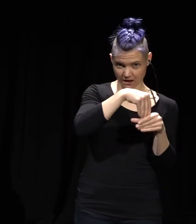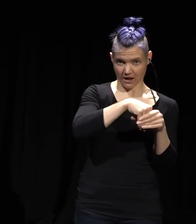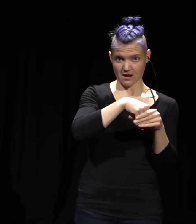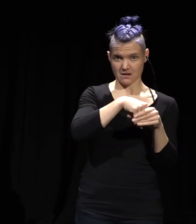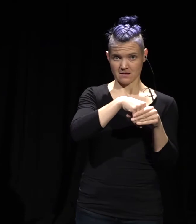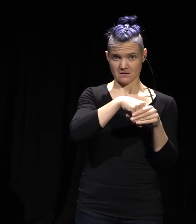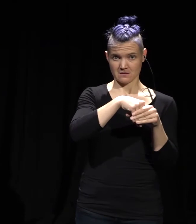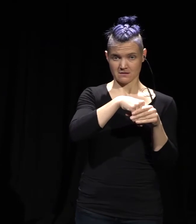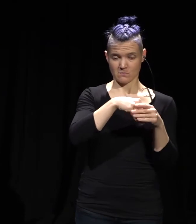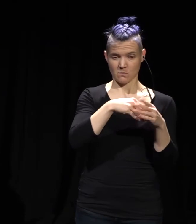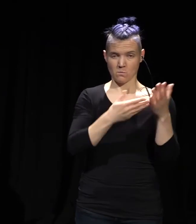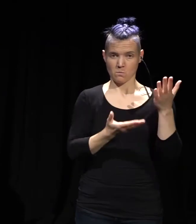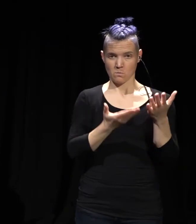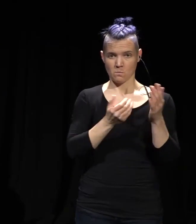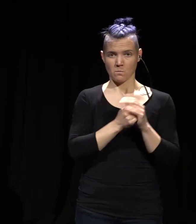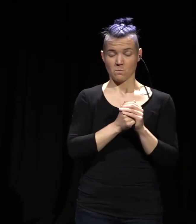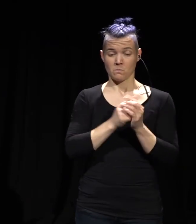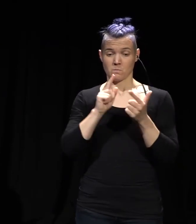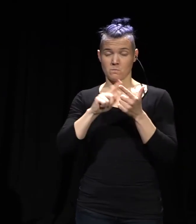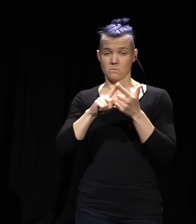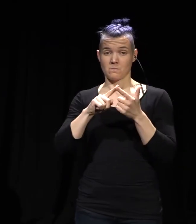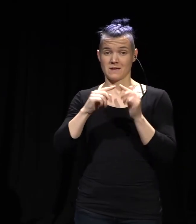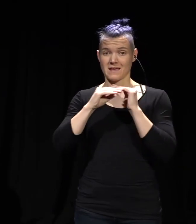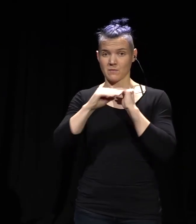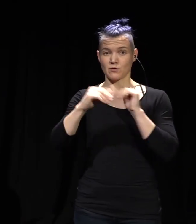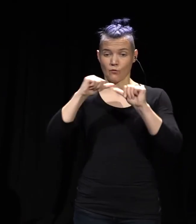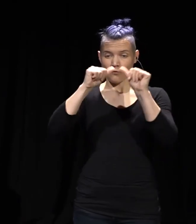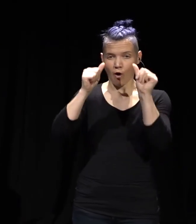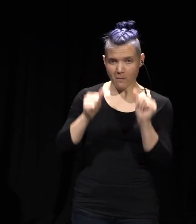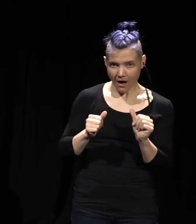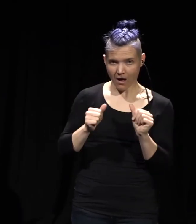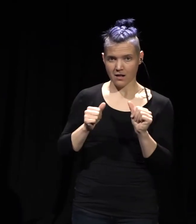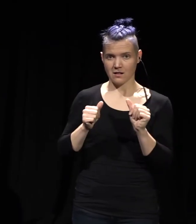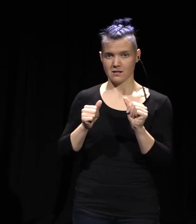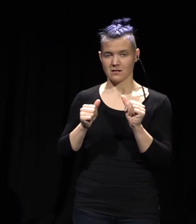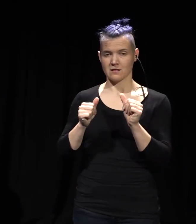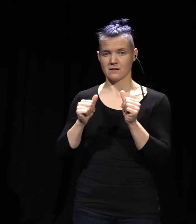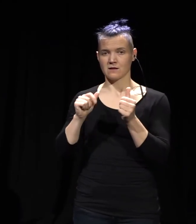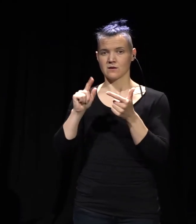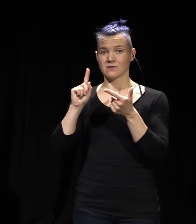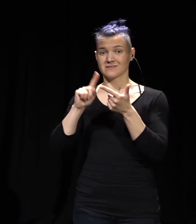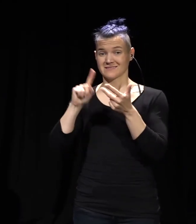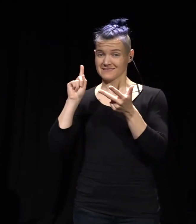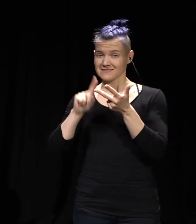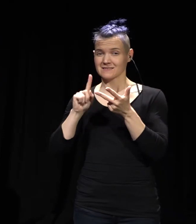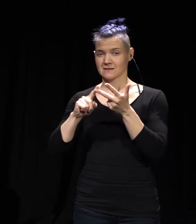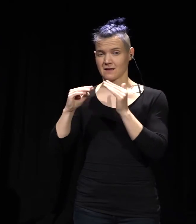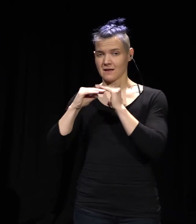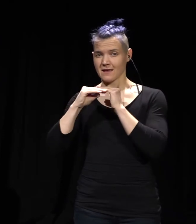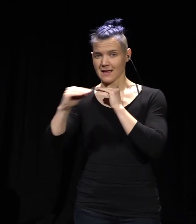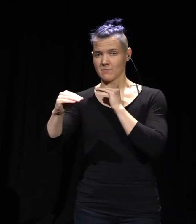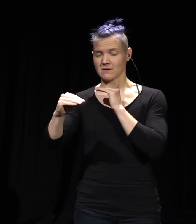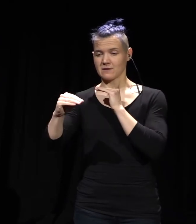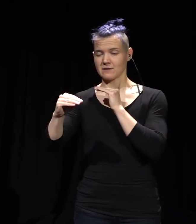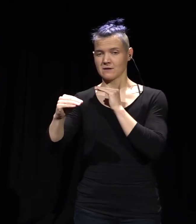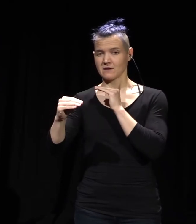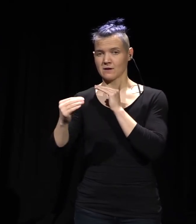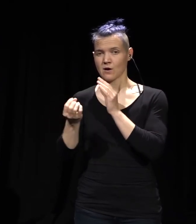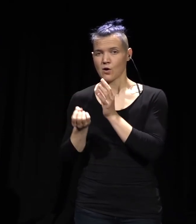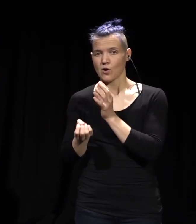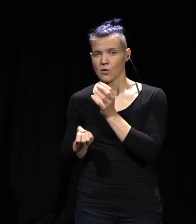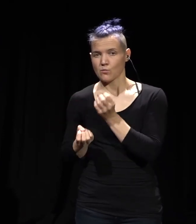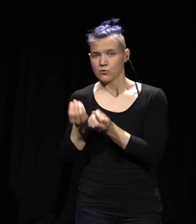auf einer formalen Ebene und auf der Ebene von Produktion